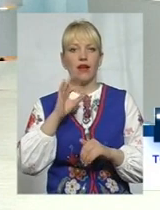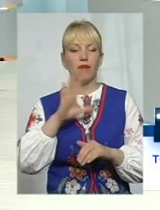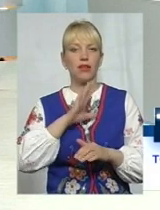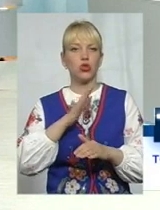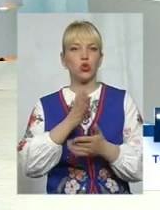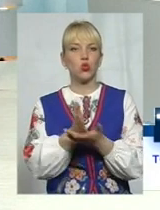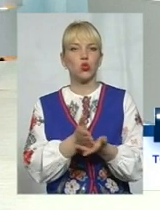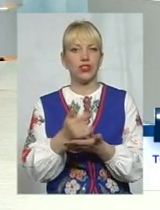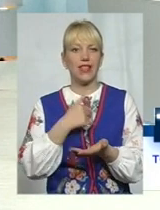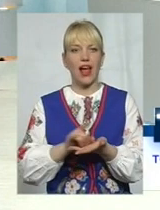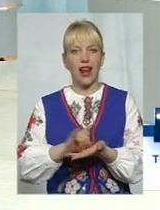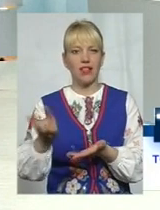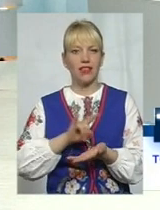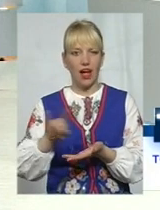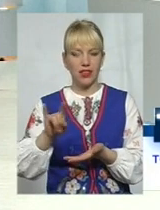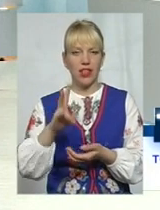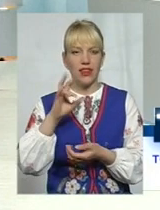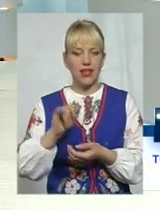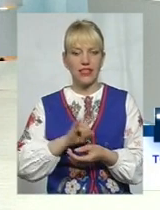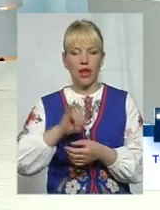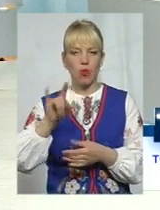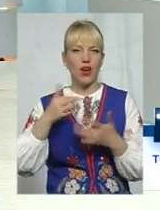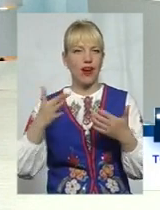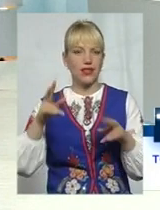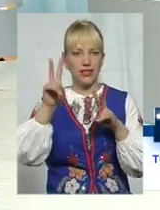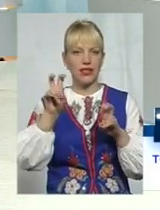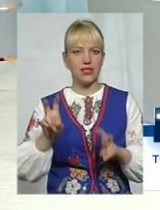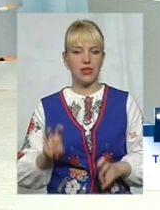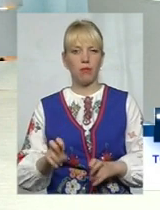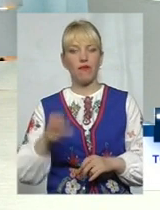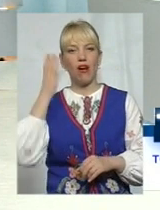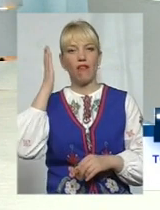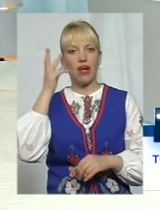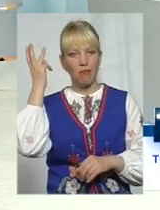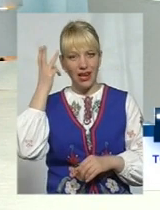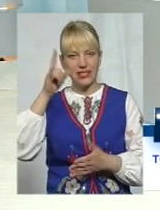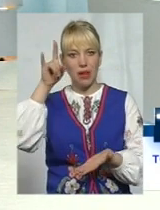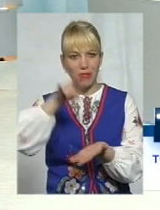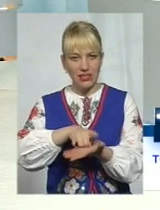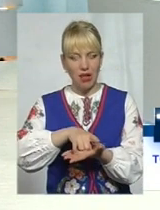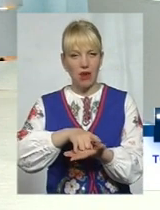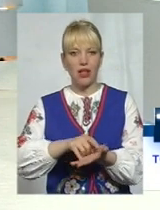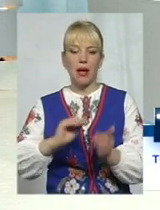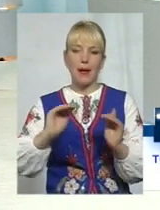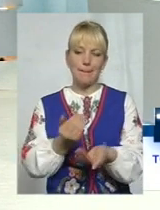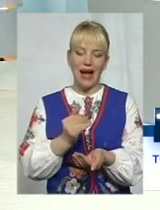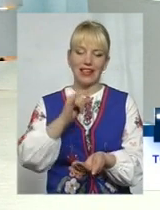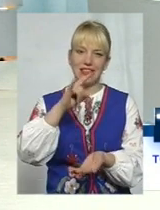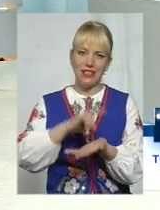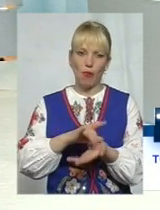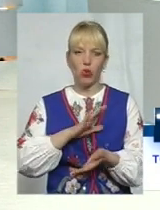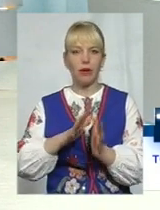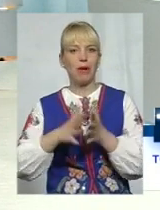літати на самолітах різних типів, Хмельницький приземлявся, і маленькі самоліти, великі.